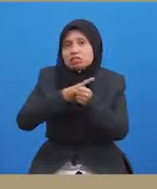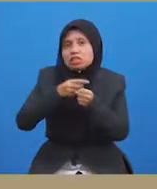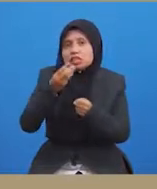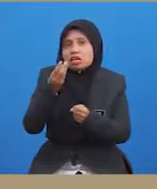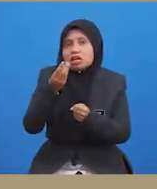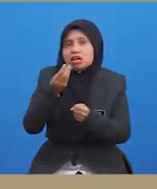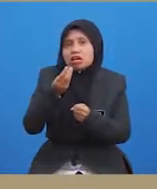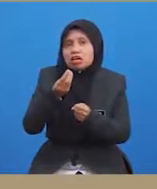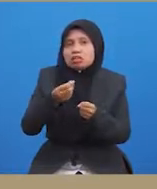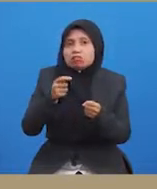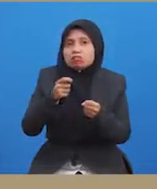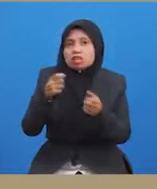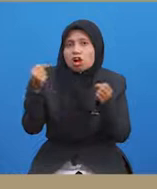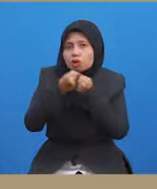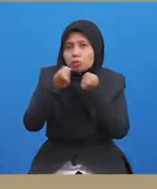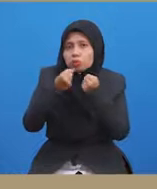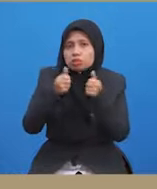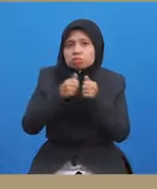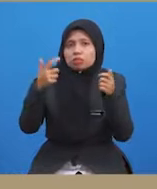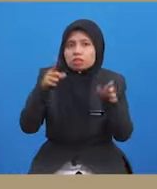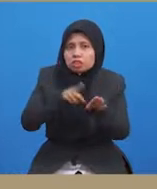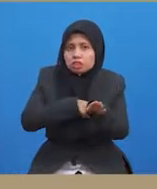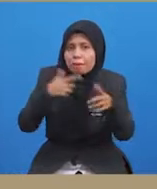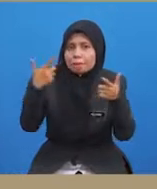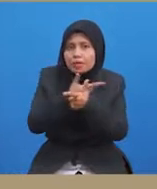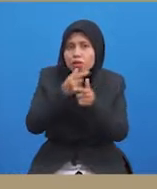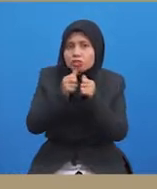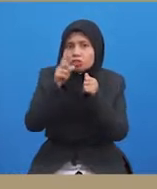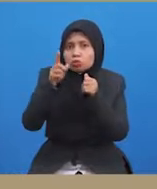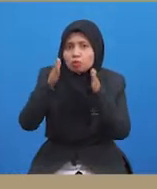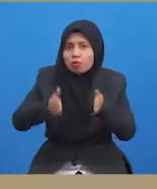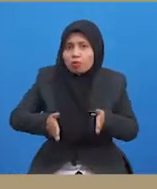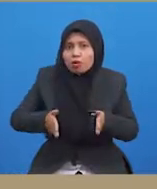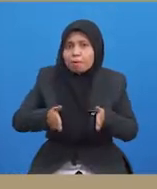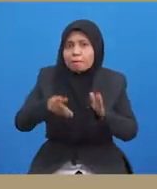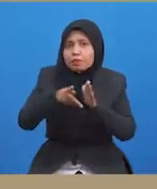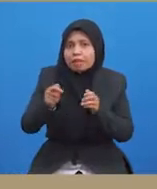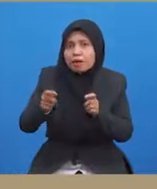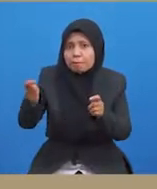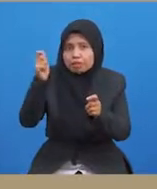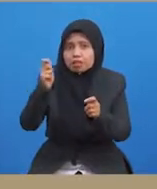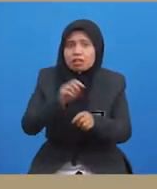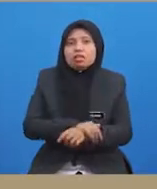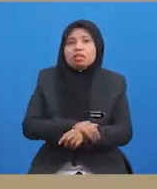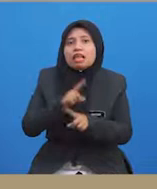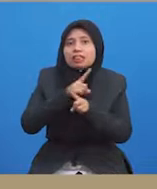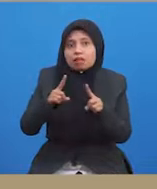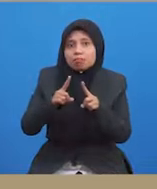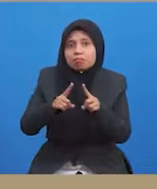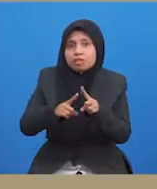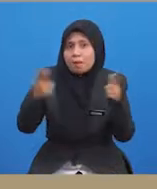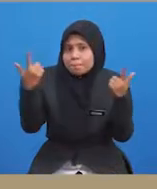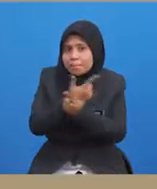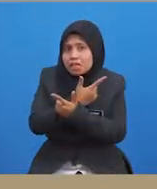oleh seorang pemain pertahanan pasukan lawan dengan cara yang agak kasar. Tetapi, perlakuan kasar